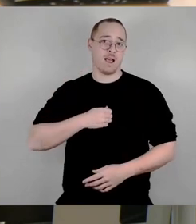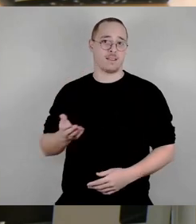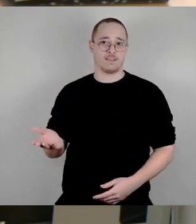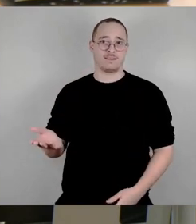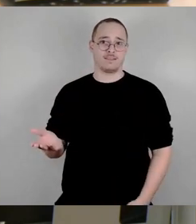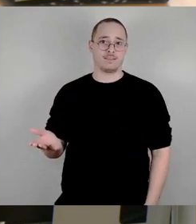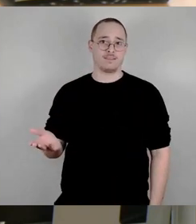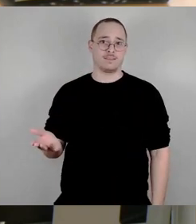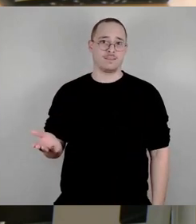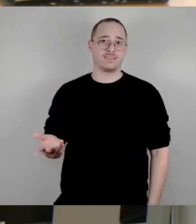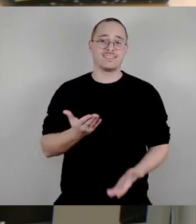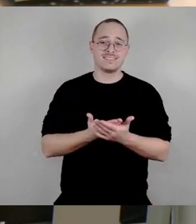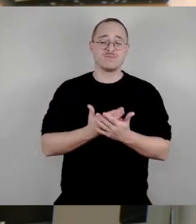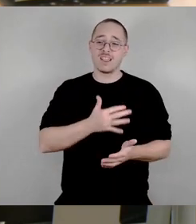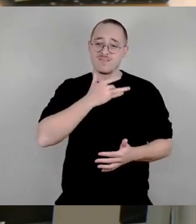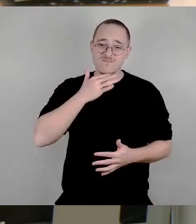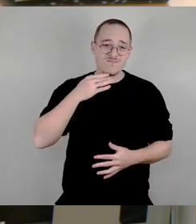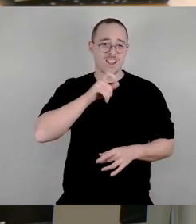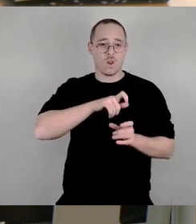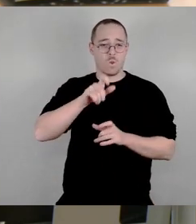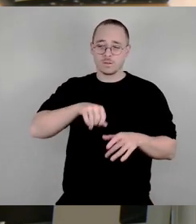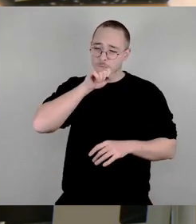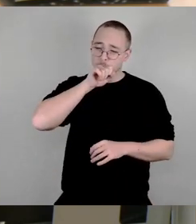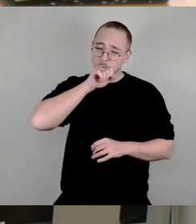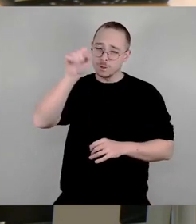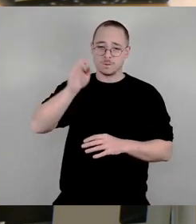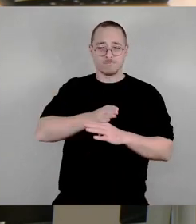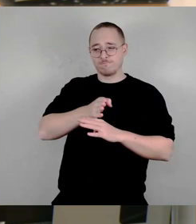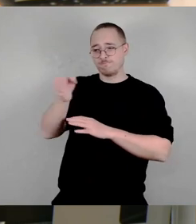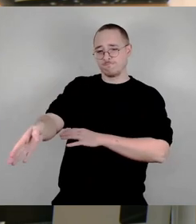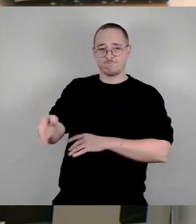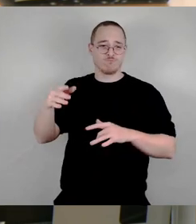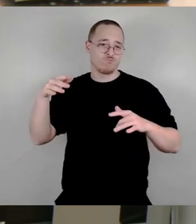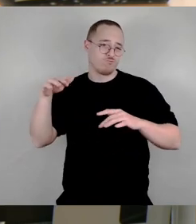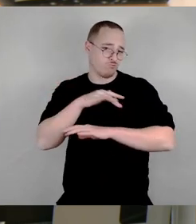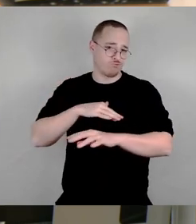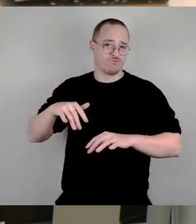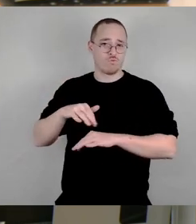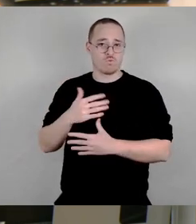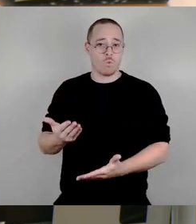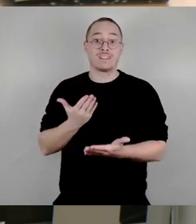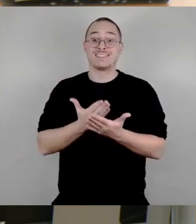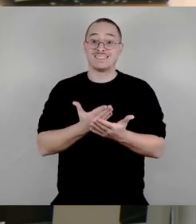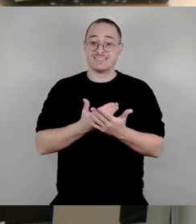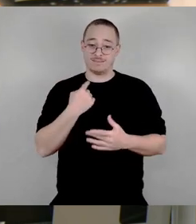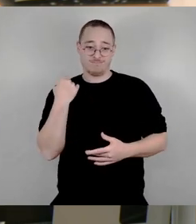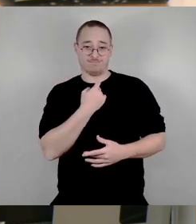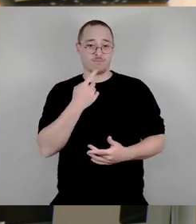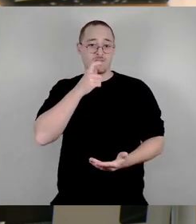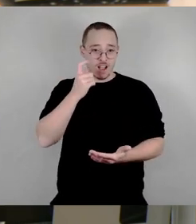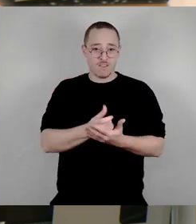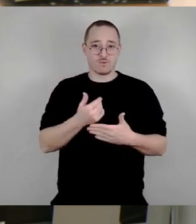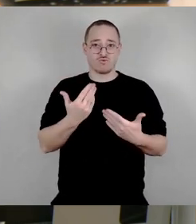gern nutzen. Und deshalb sind wir hier auch in der Verantwortung vor diesen Problemen. Nicht die Augen zu verschließen, diese